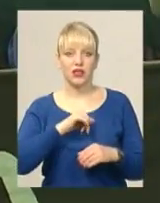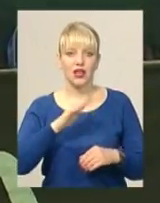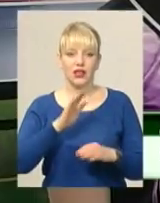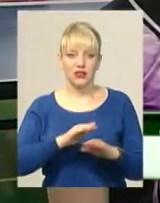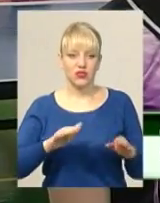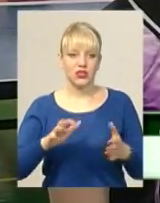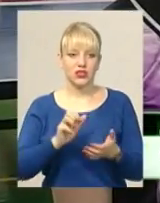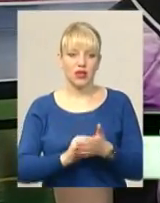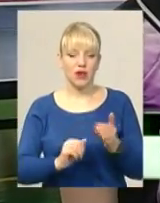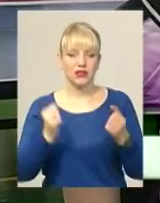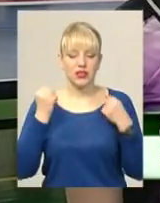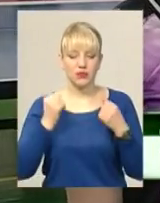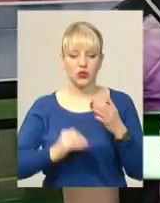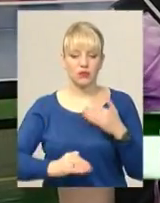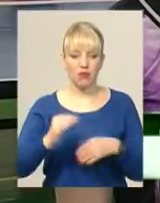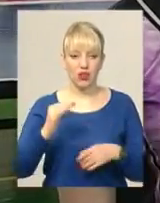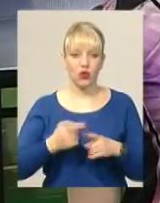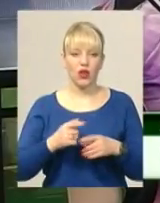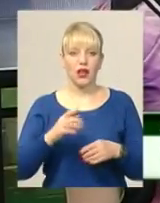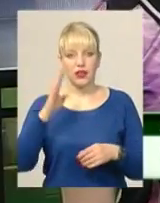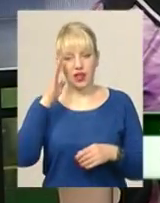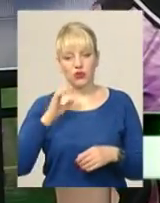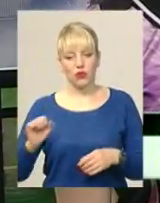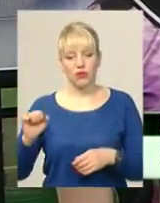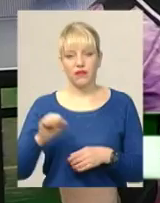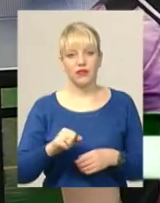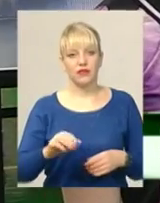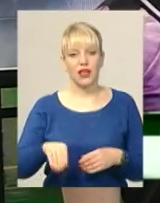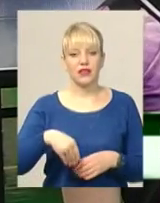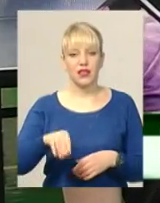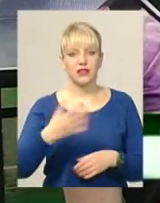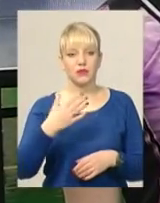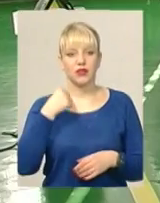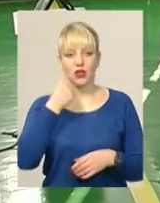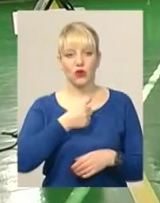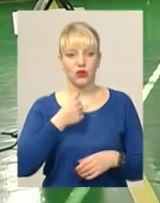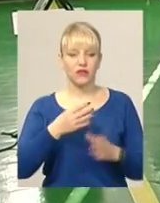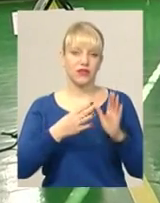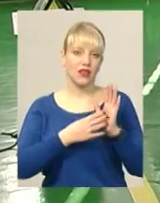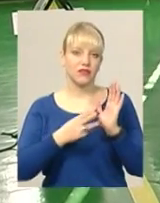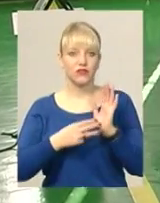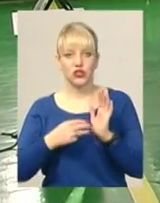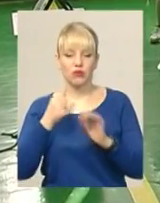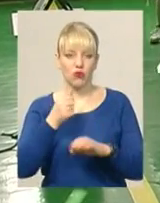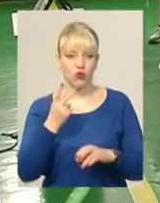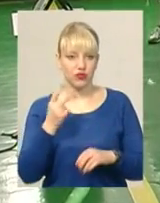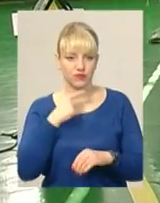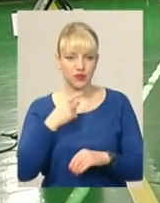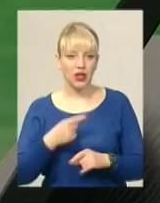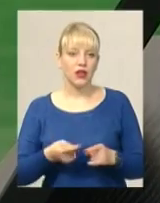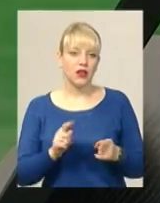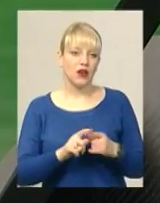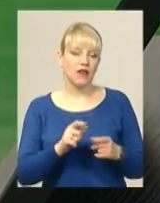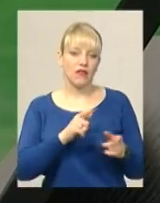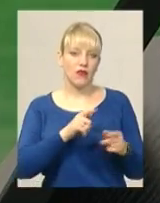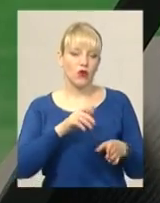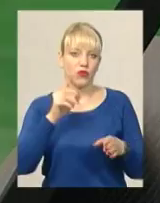малку. Плати привів на теніс 5 років, напевно, все-таки 9-8 років. До підліткового віку спортсменки зуміли виконати